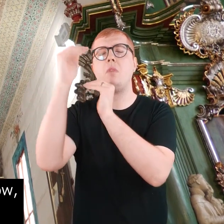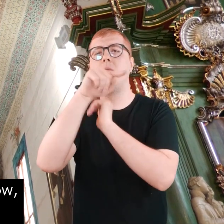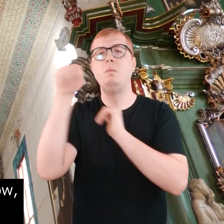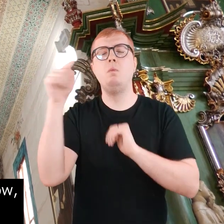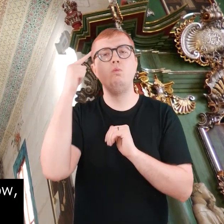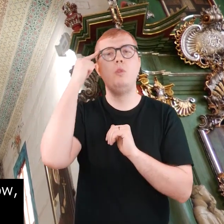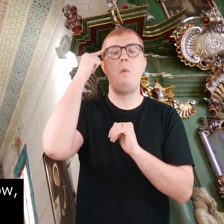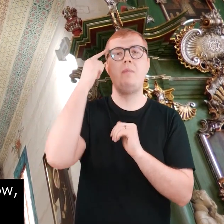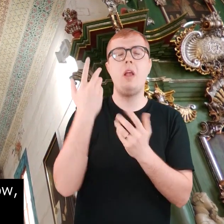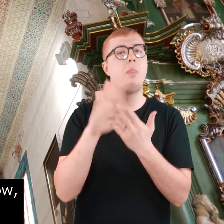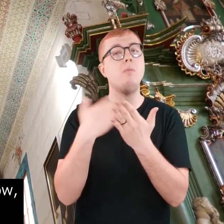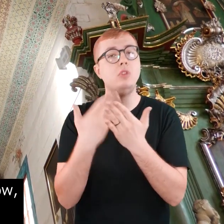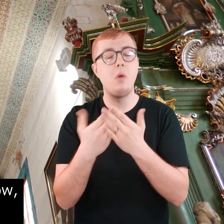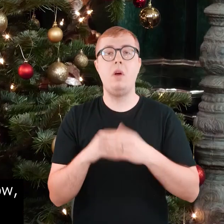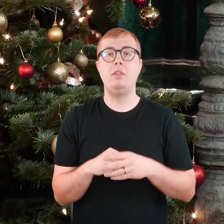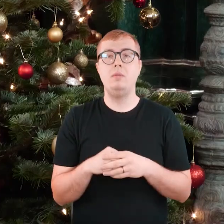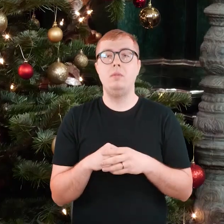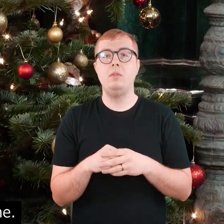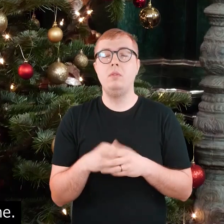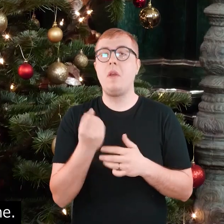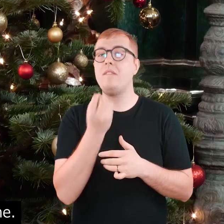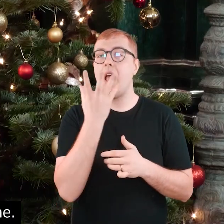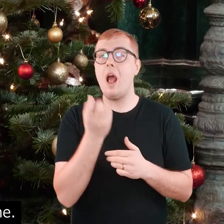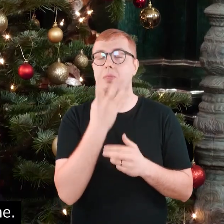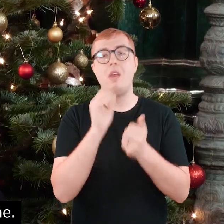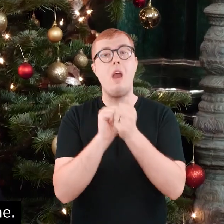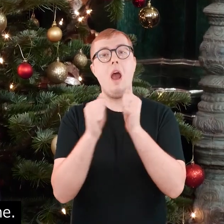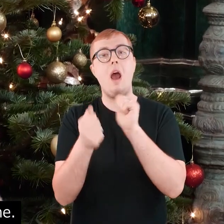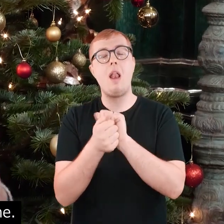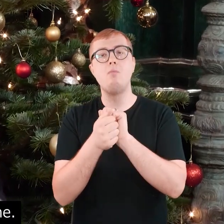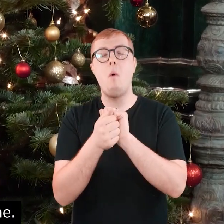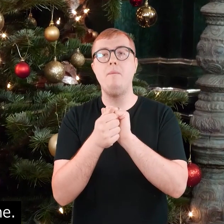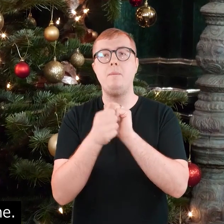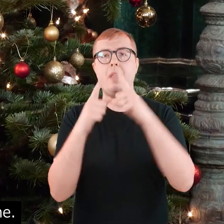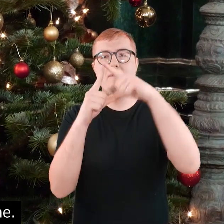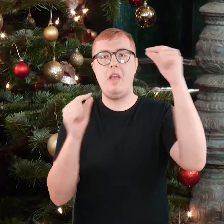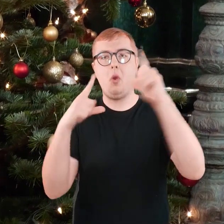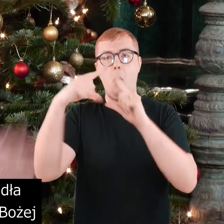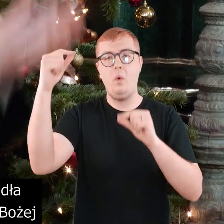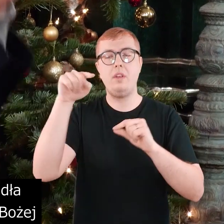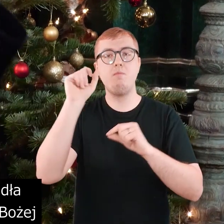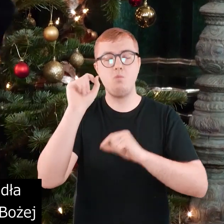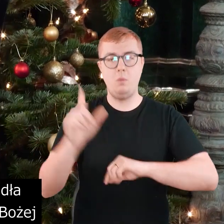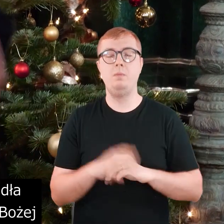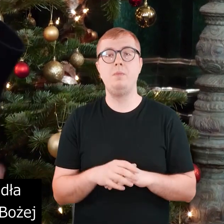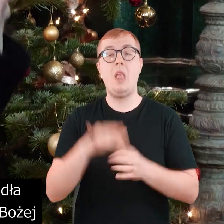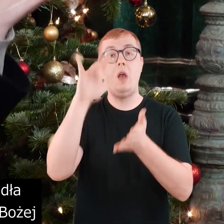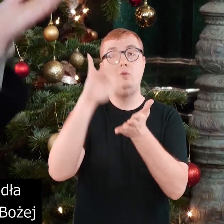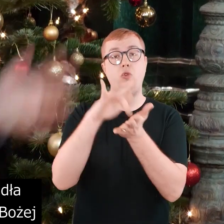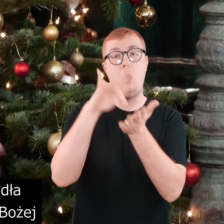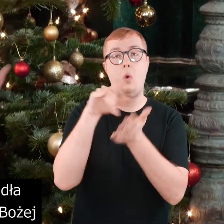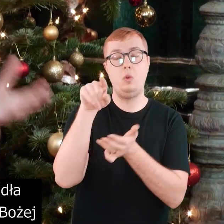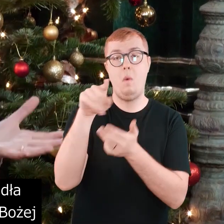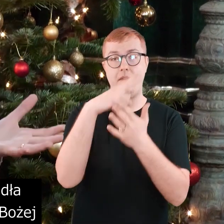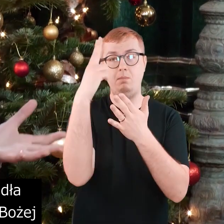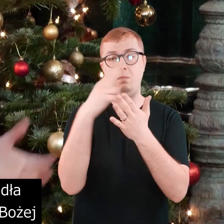które przypominają np. kwiaty bądź figury geometryczne. I w części środkowej